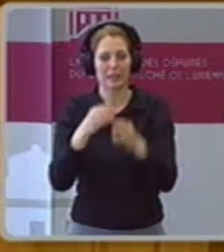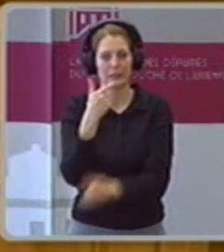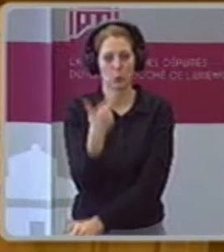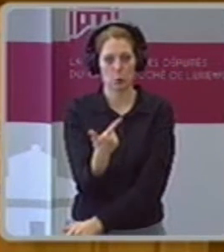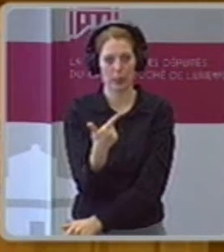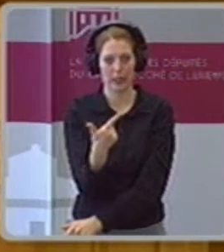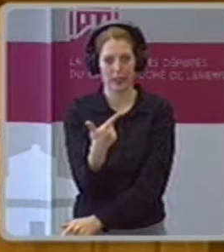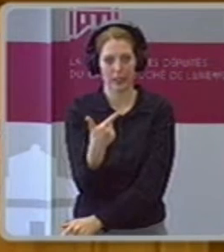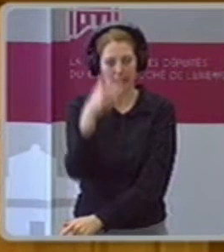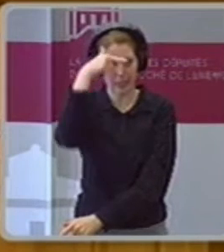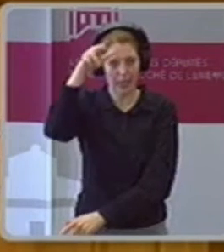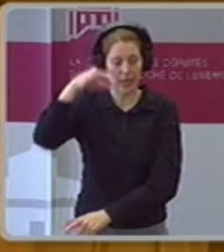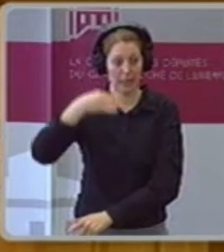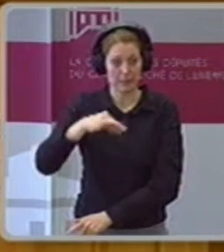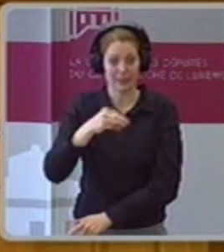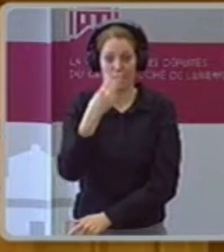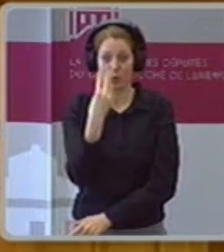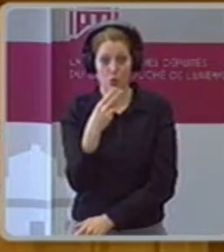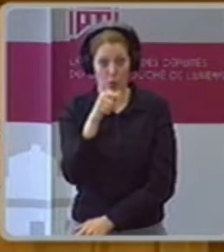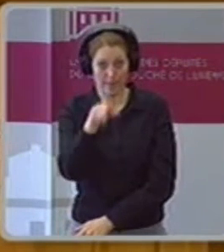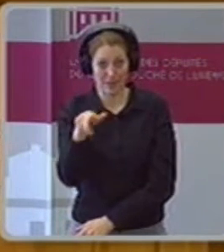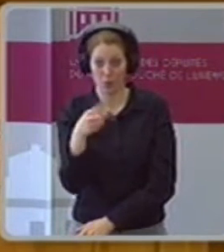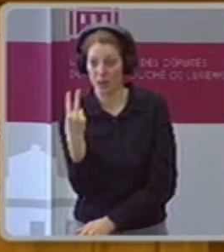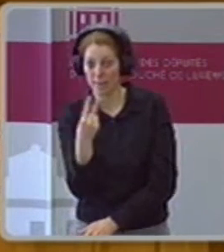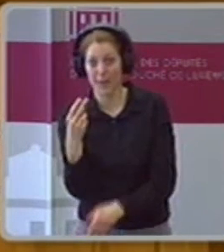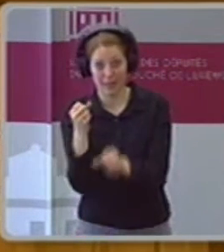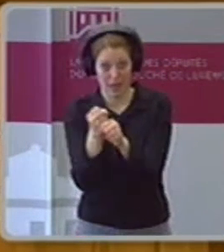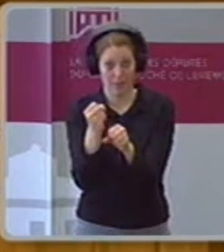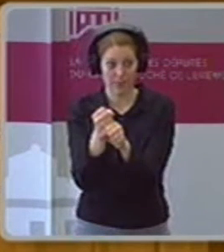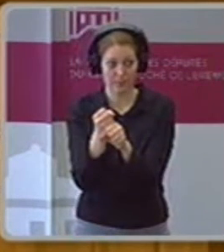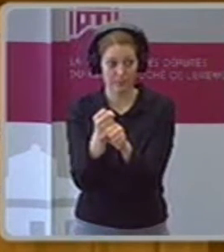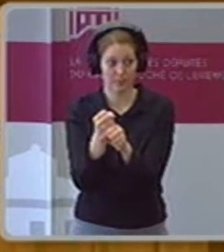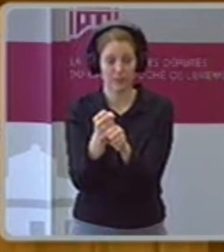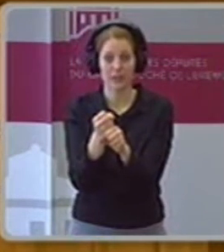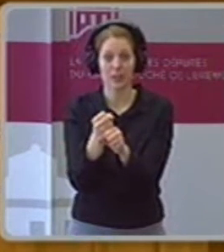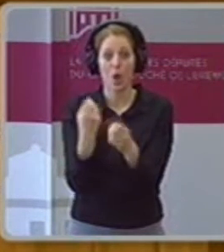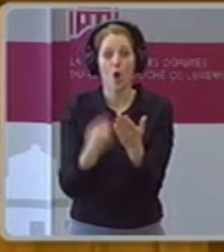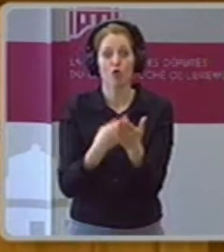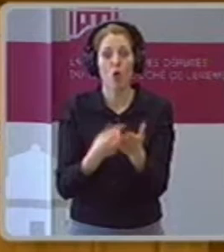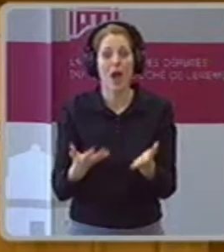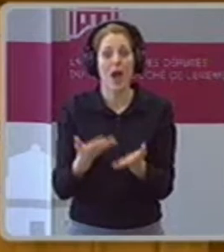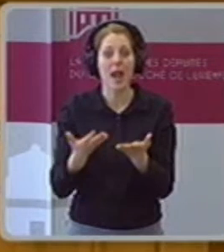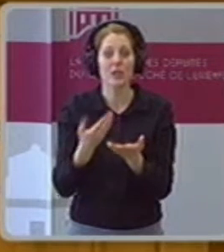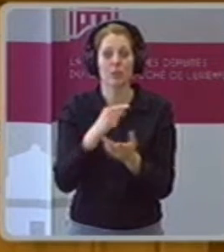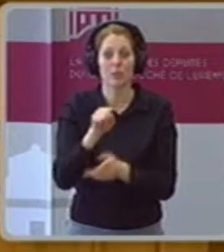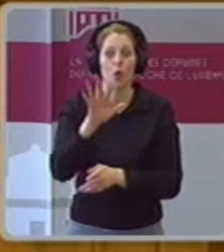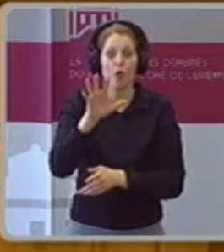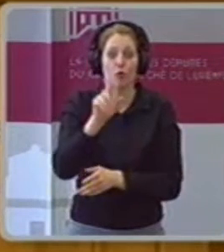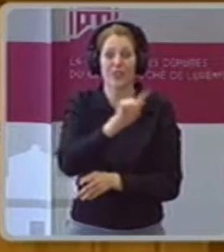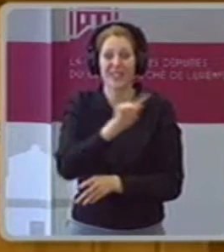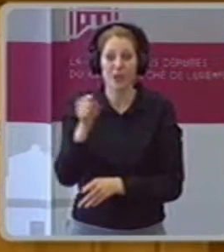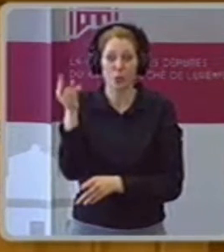kriegen Steuereerlichtungen von so bis zu 50.000 Euro, verdienen. Nicht so, dem Mound. Das andere, wie gesagt, an einem